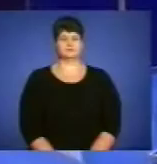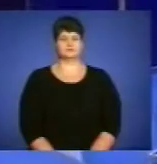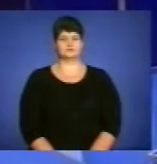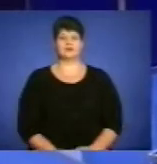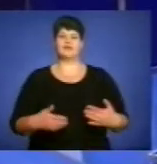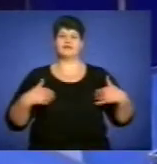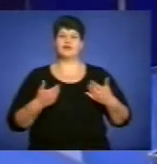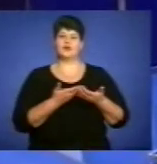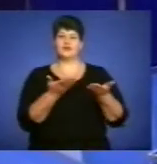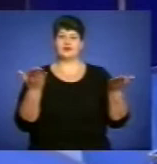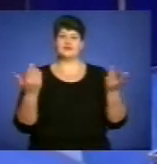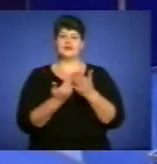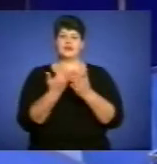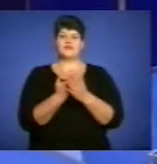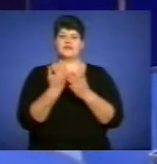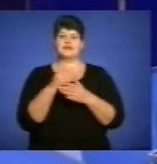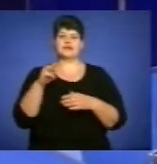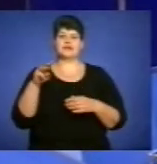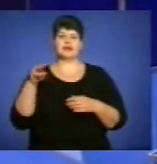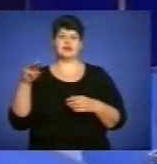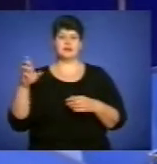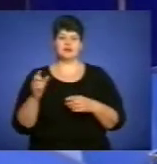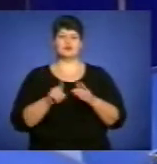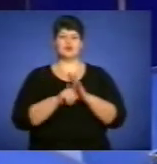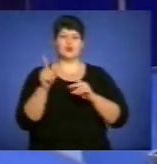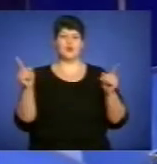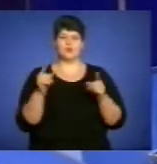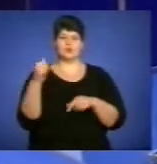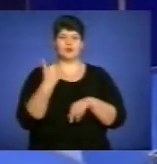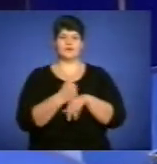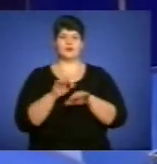Вітаю вас в ефірі Вісті ТТБ. Спочатку коротко про головні події.